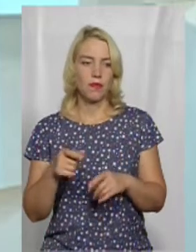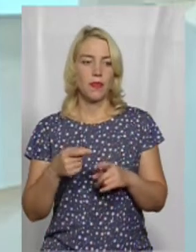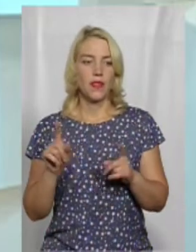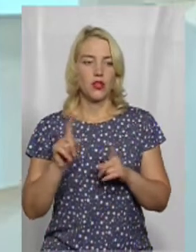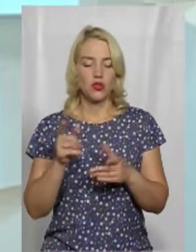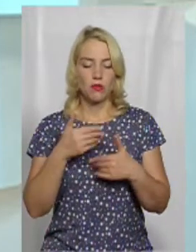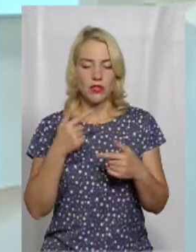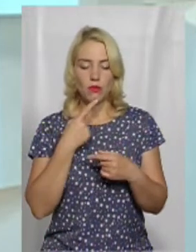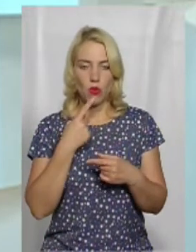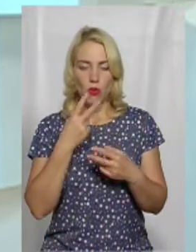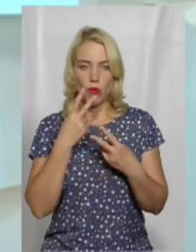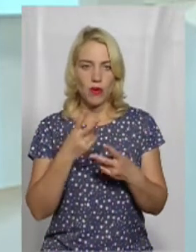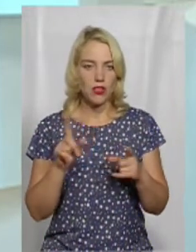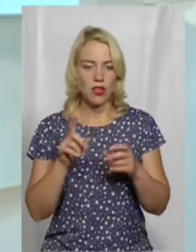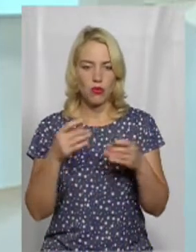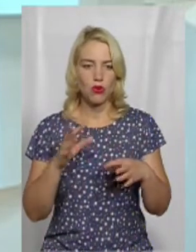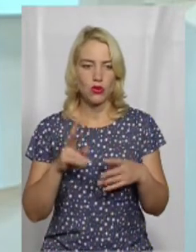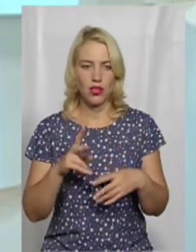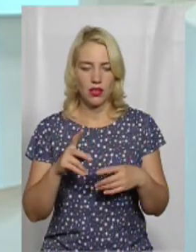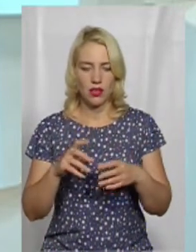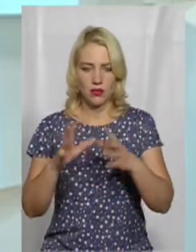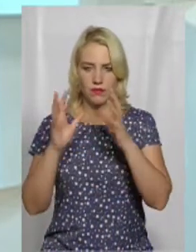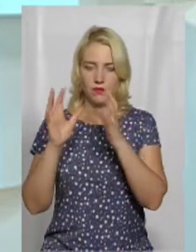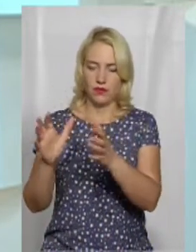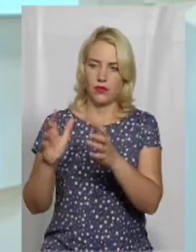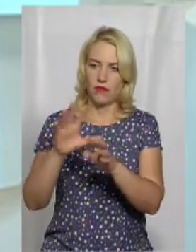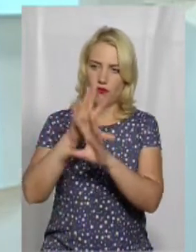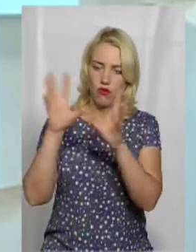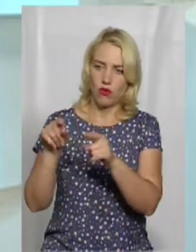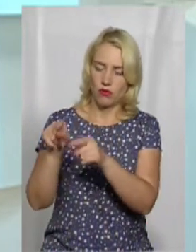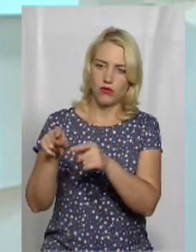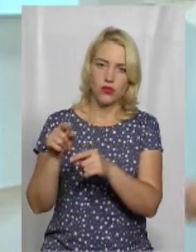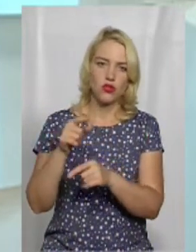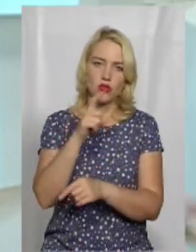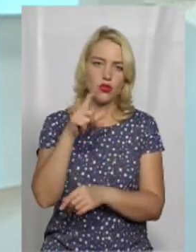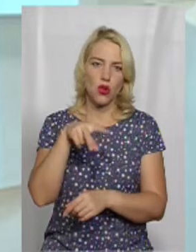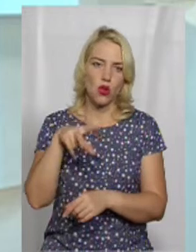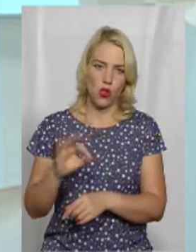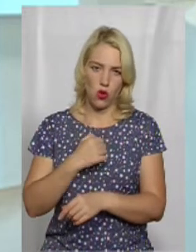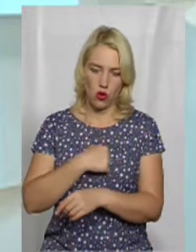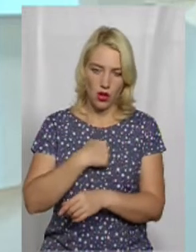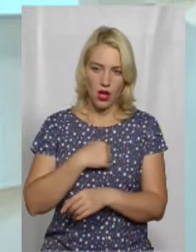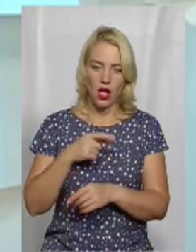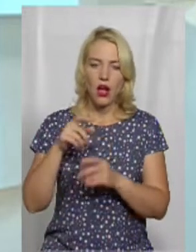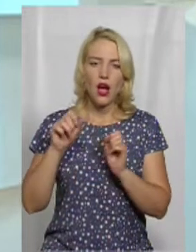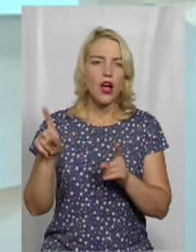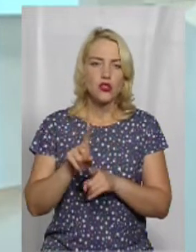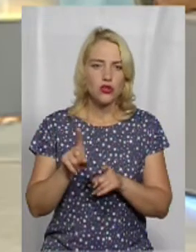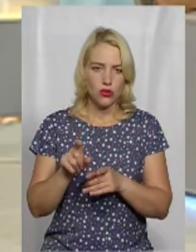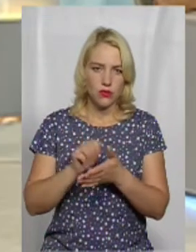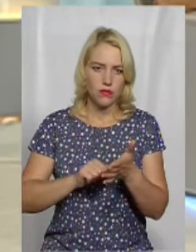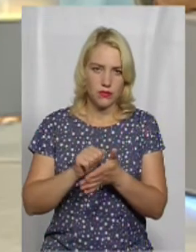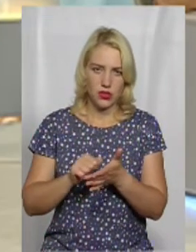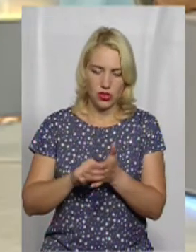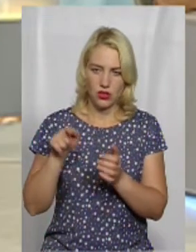щоб ми спробували не просто бачити, що він, ну, там, якесь просто зло і все, а що в нього до цього є якісь передумови, що щось до цього призвело, і так от,